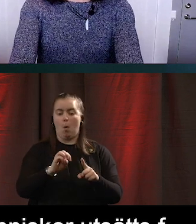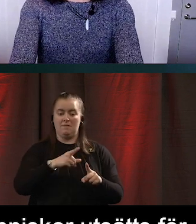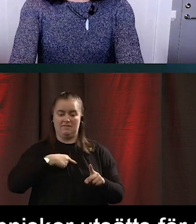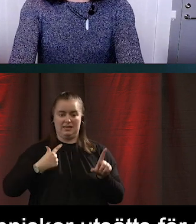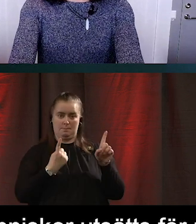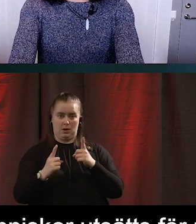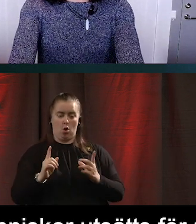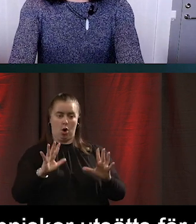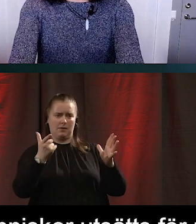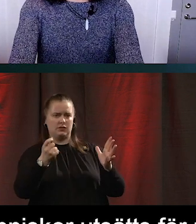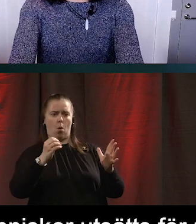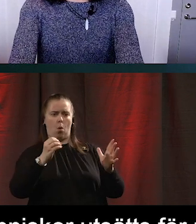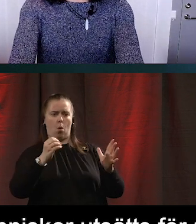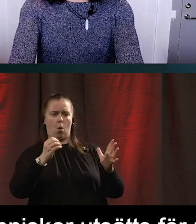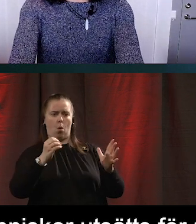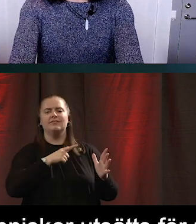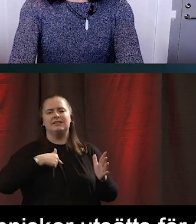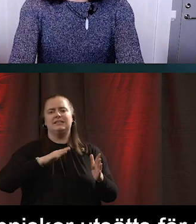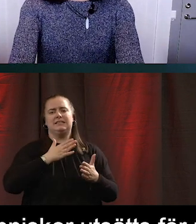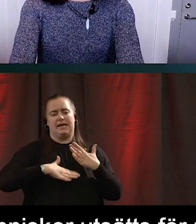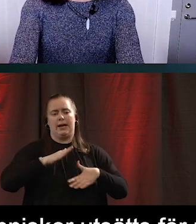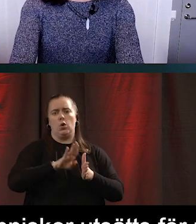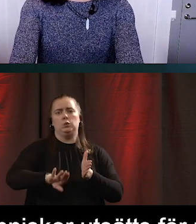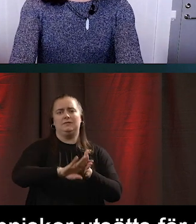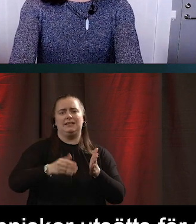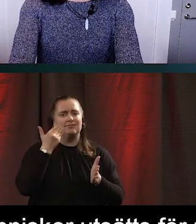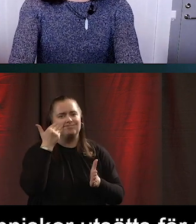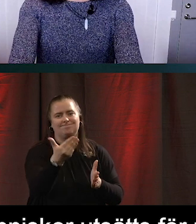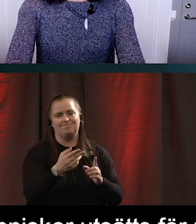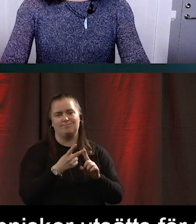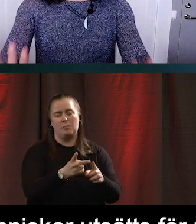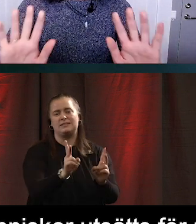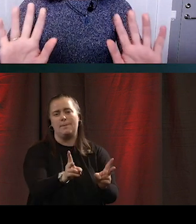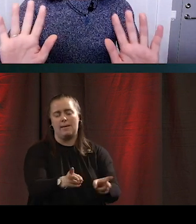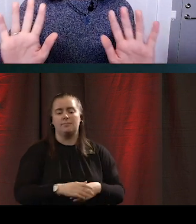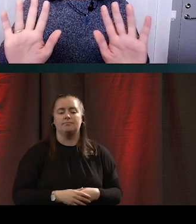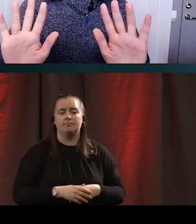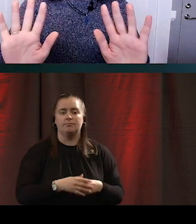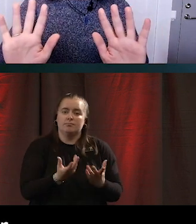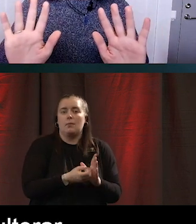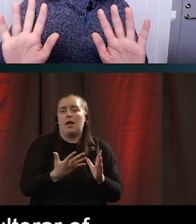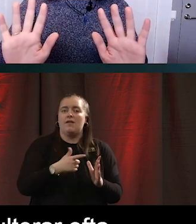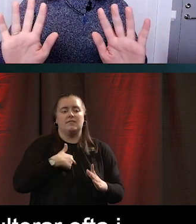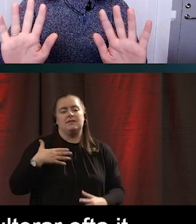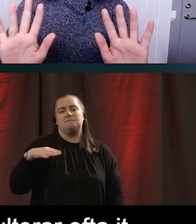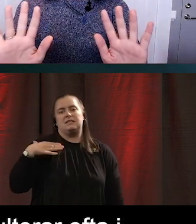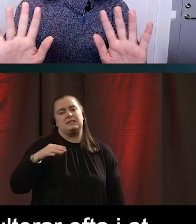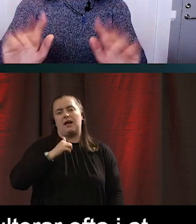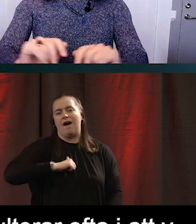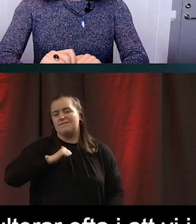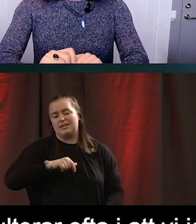så vill de helst undvika det vid senare tillfällen. Vilket oftare, då vill vi inte använda den här